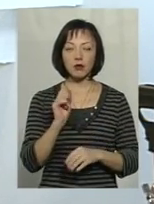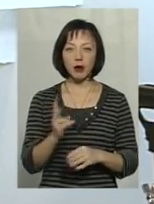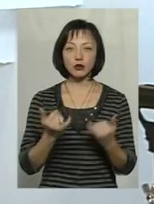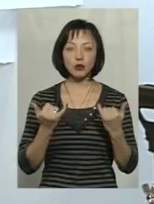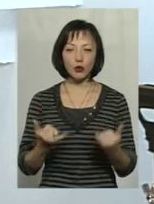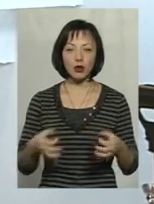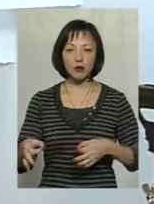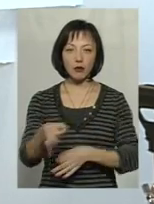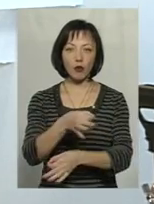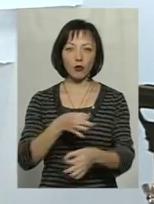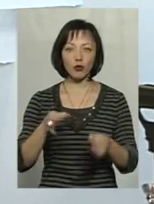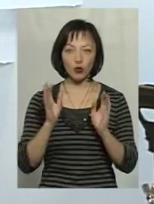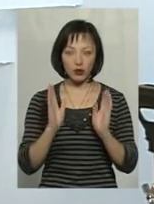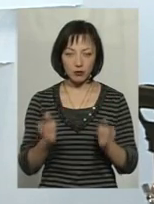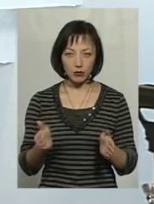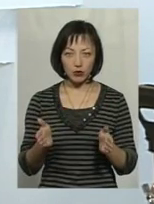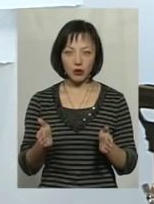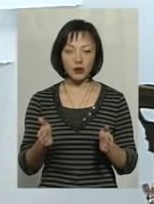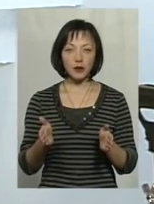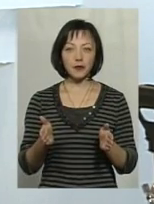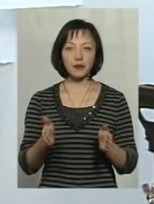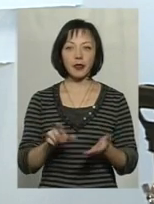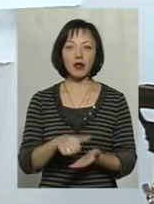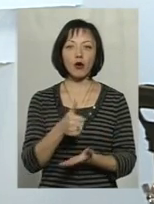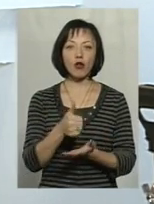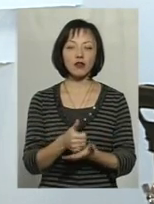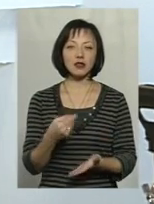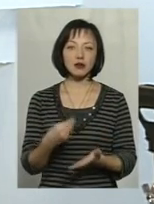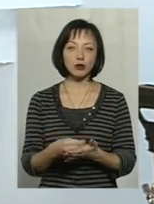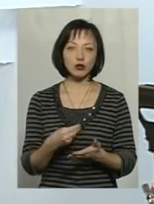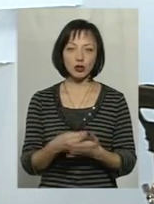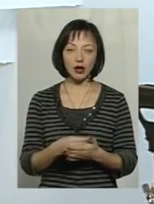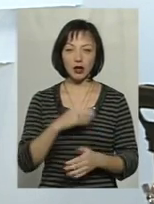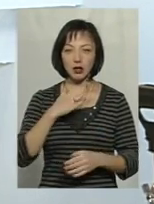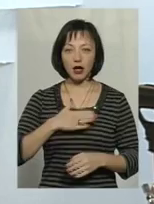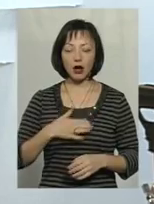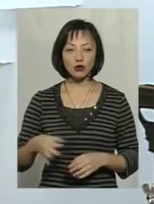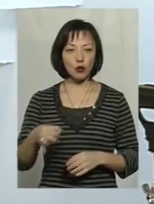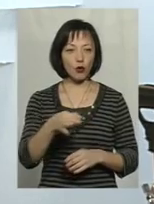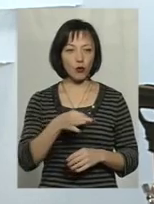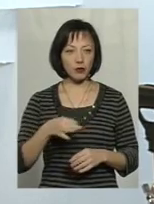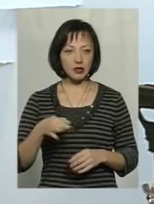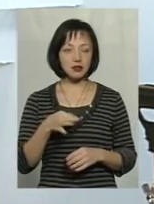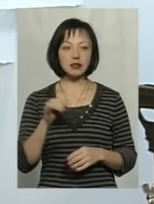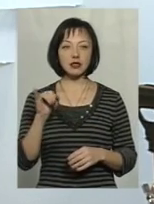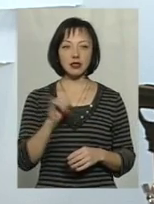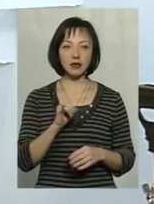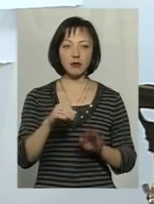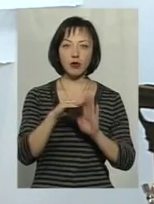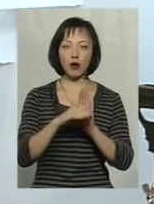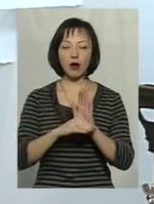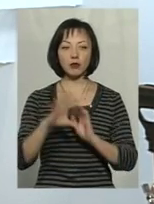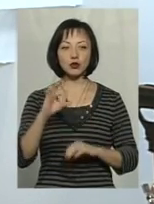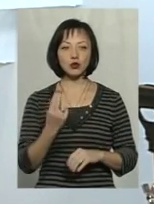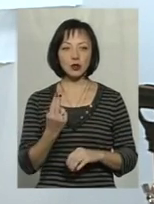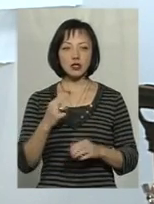обговорюватимемо головний кошторис нашого краю та програму соціально-економічного